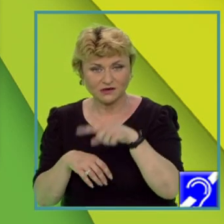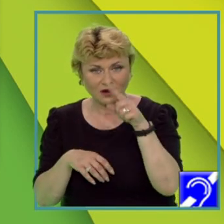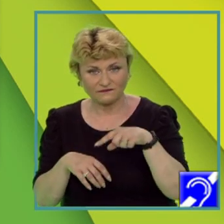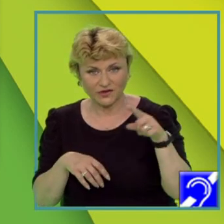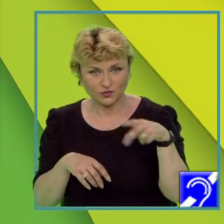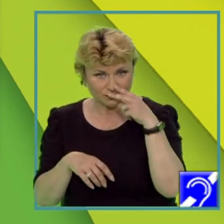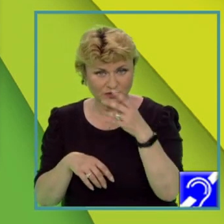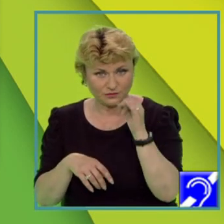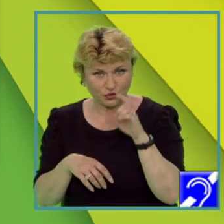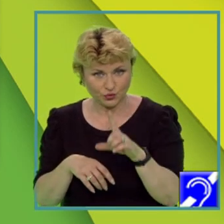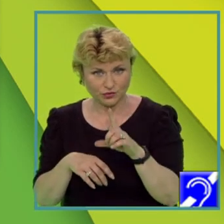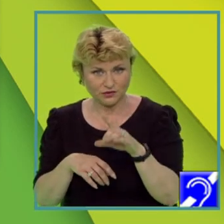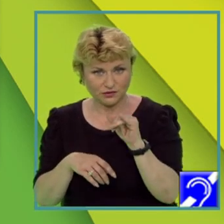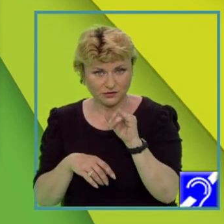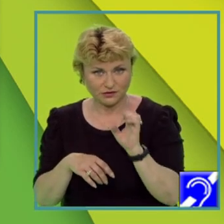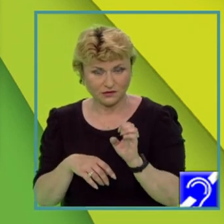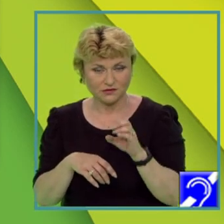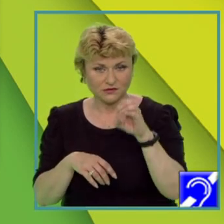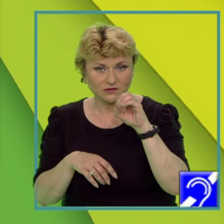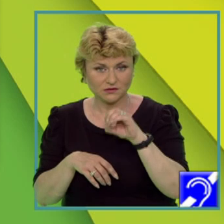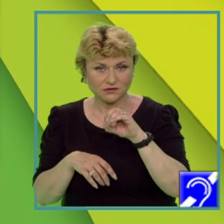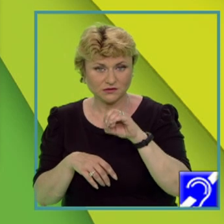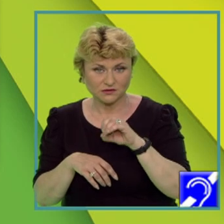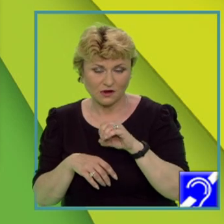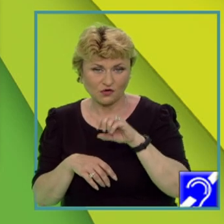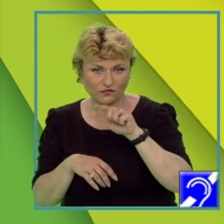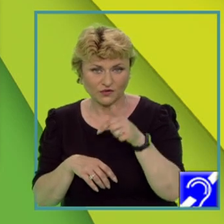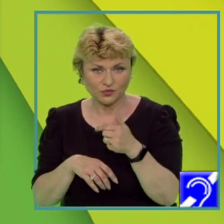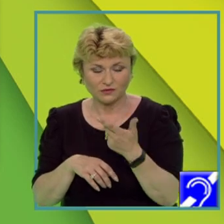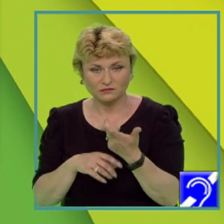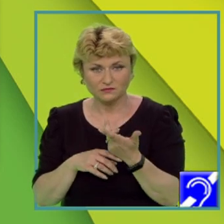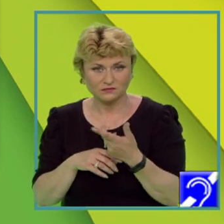iulie cu 0 milimetri precipitații.